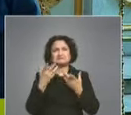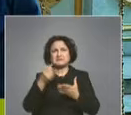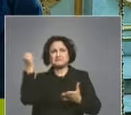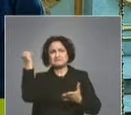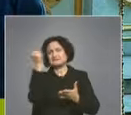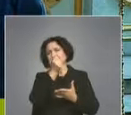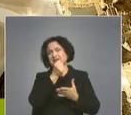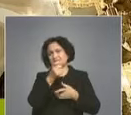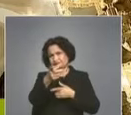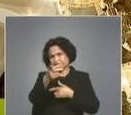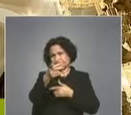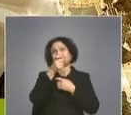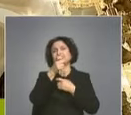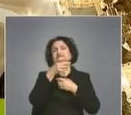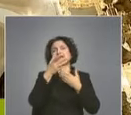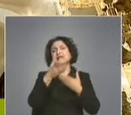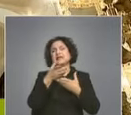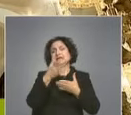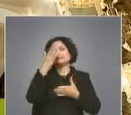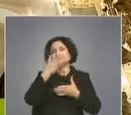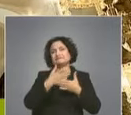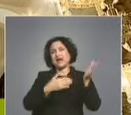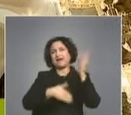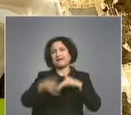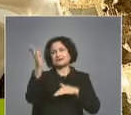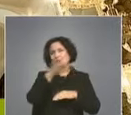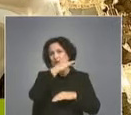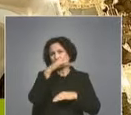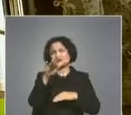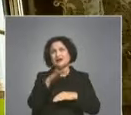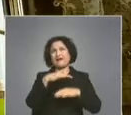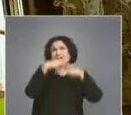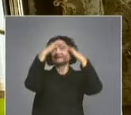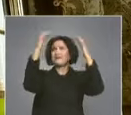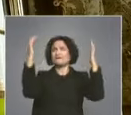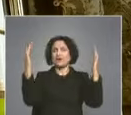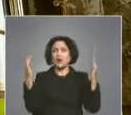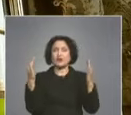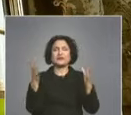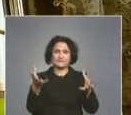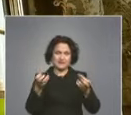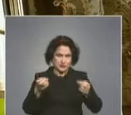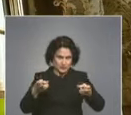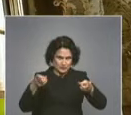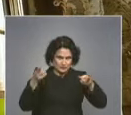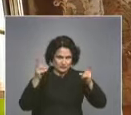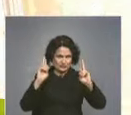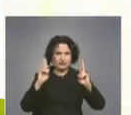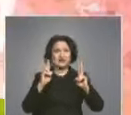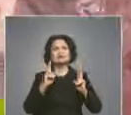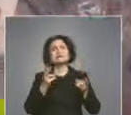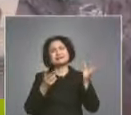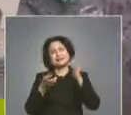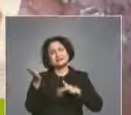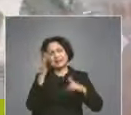пада точно върху средния кораб, разрушава непоправимо свода. Взето е решение, увреденият храм да бъде